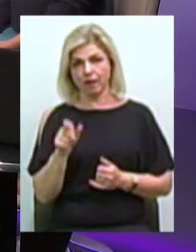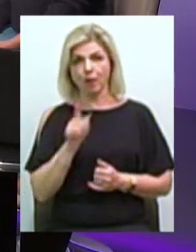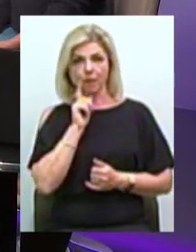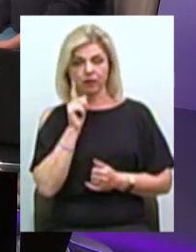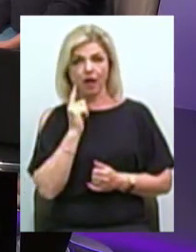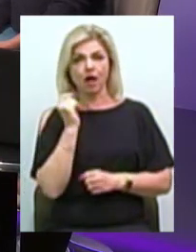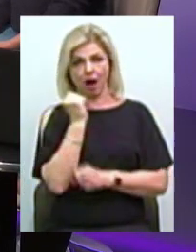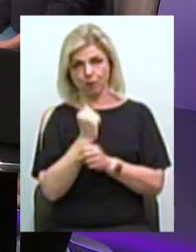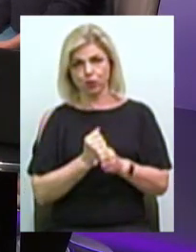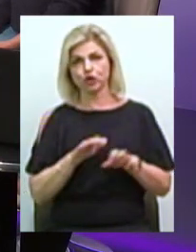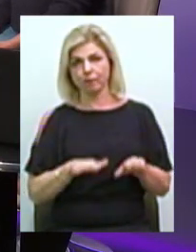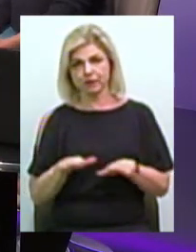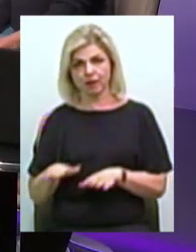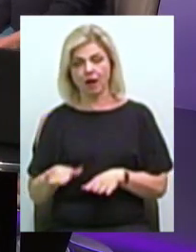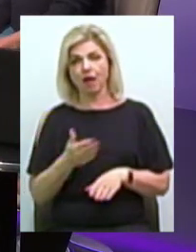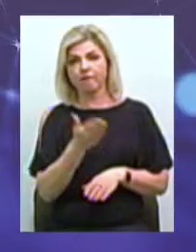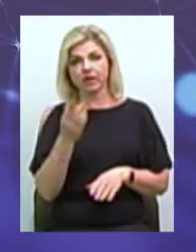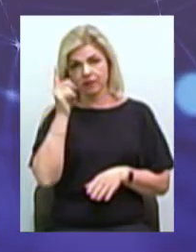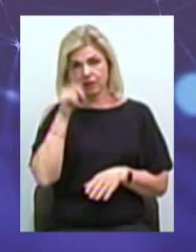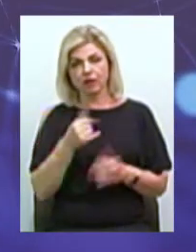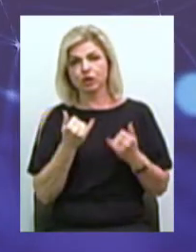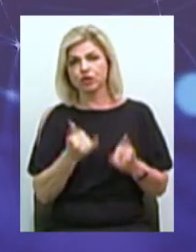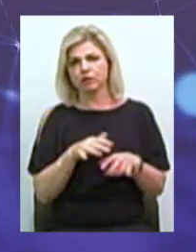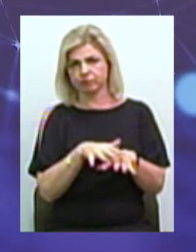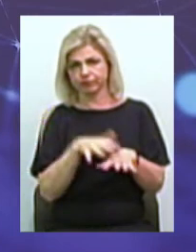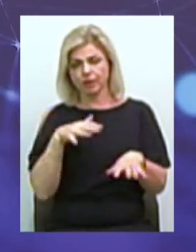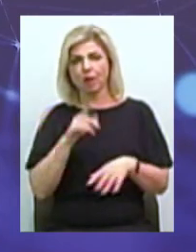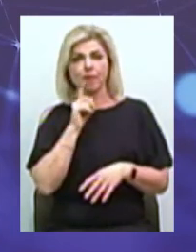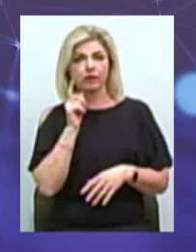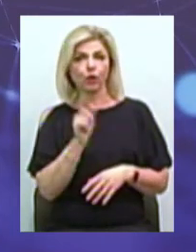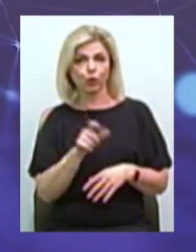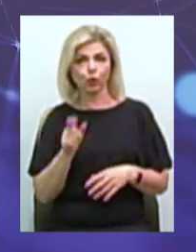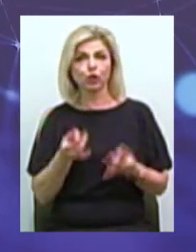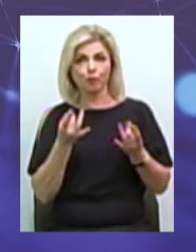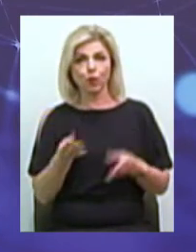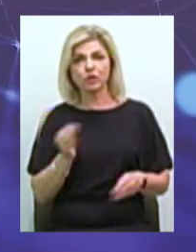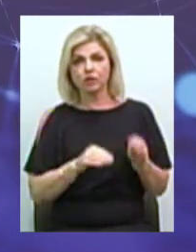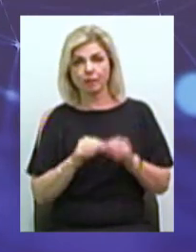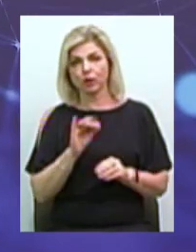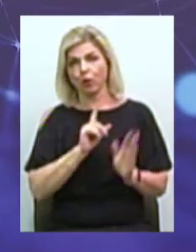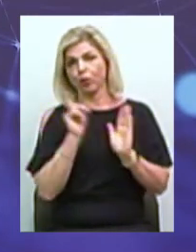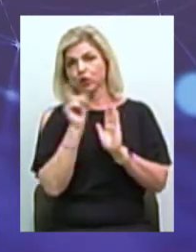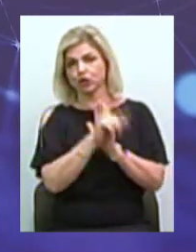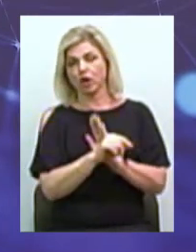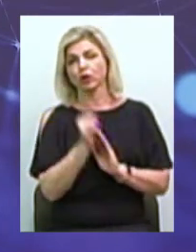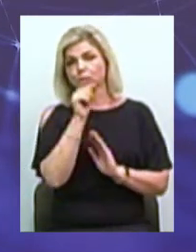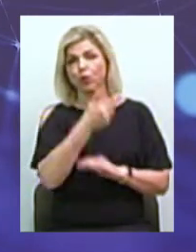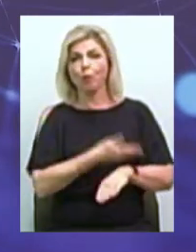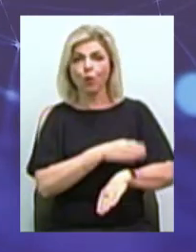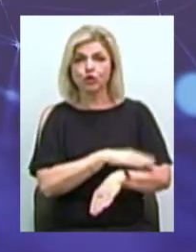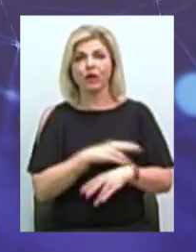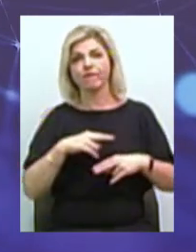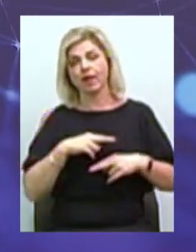молодим, робочі міста Ви знаєте, зараз повальна ситуація, коли молоді просто збирають свої речі і уїжджають в ту ж Польщу,